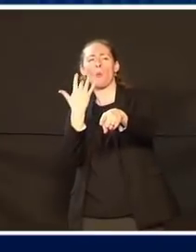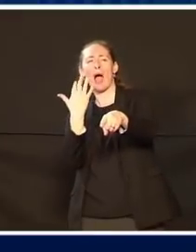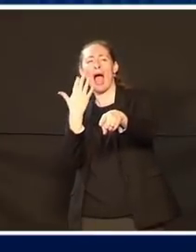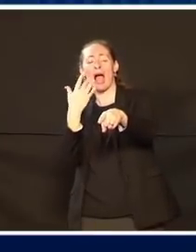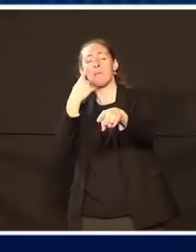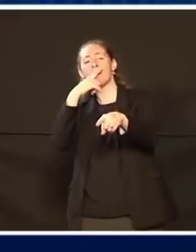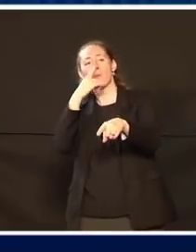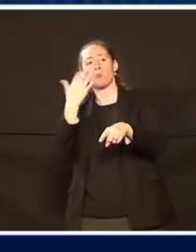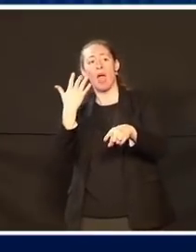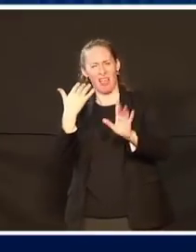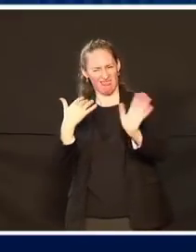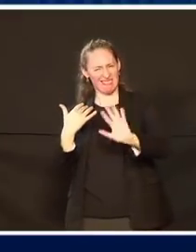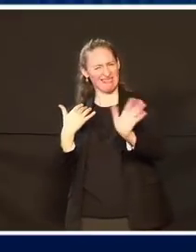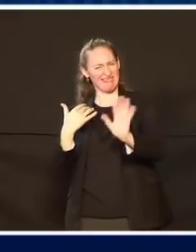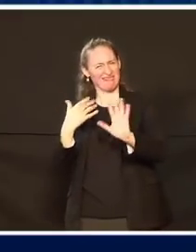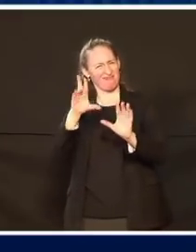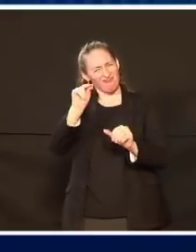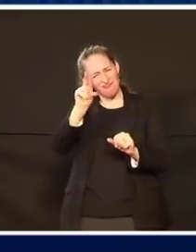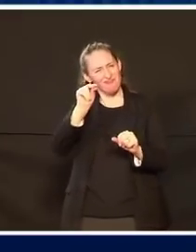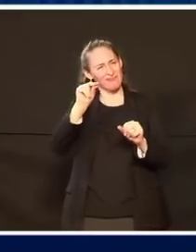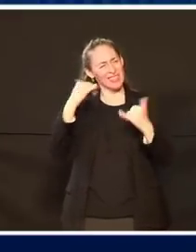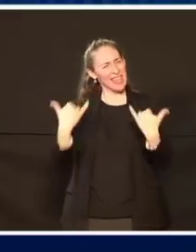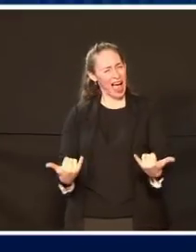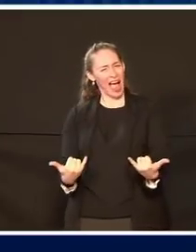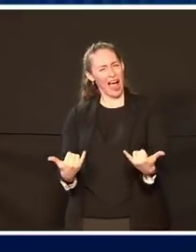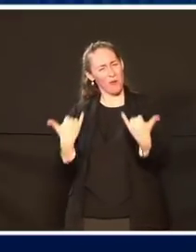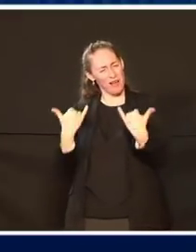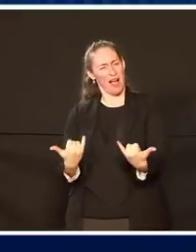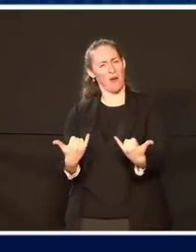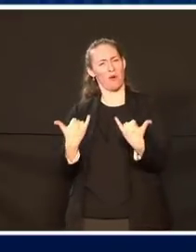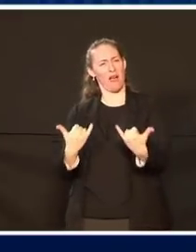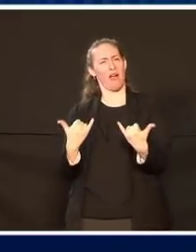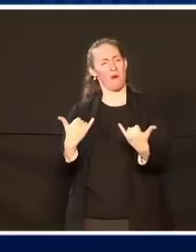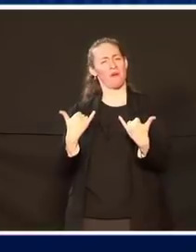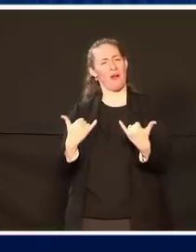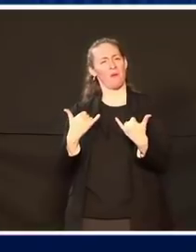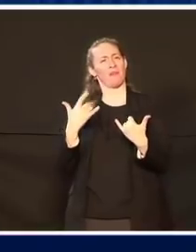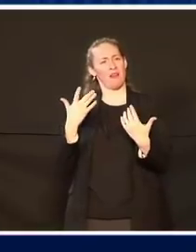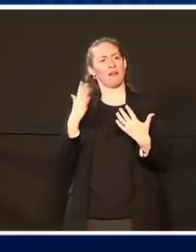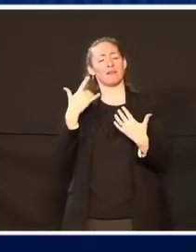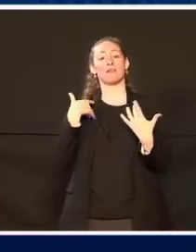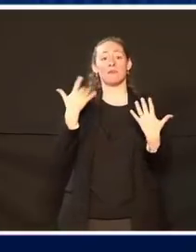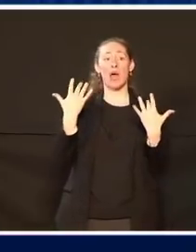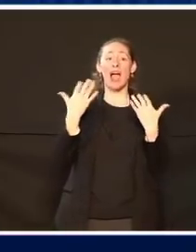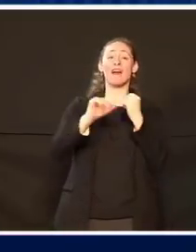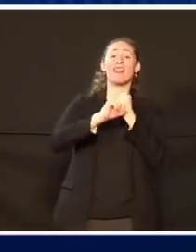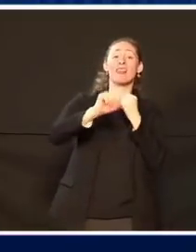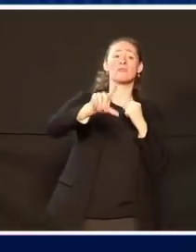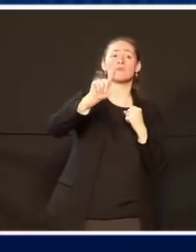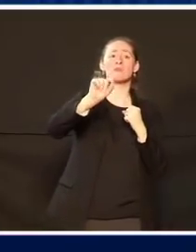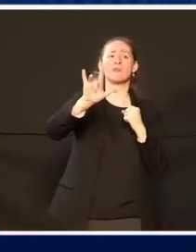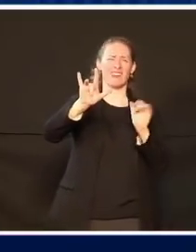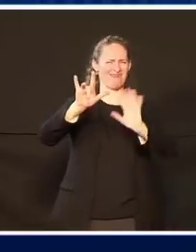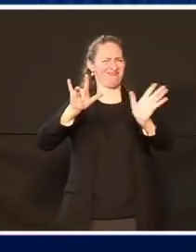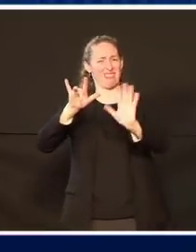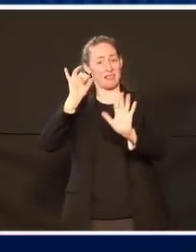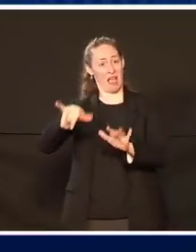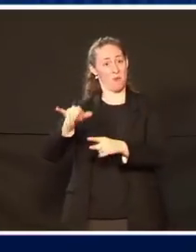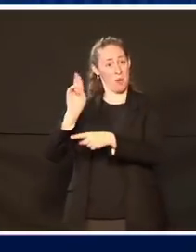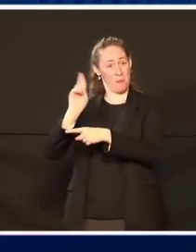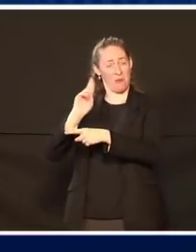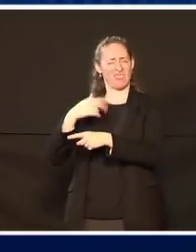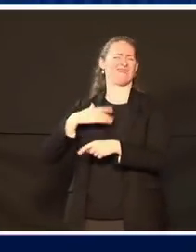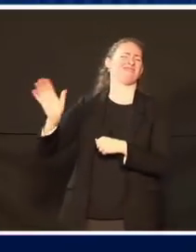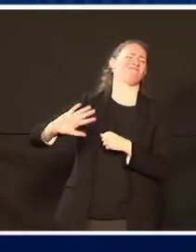darstellen. Und das Leiden wird sich verringern. Das kann ich mit gutem Gewissen vielen Menschen heute sagen.